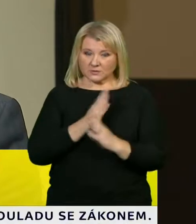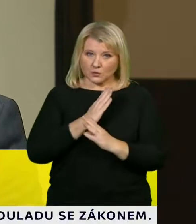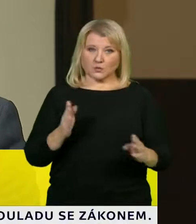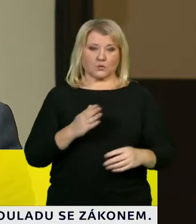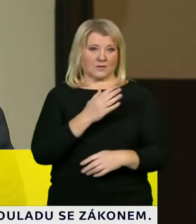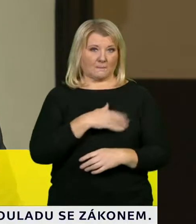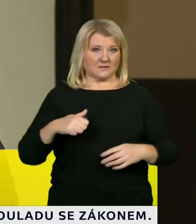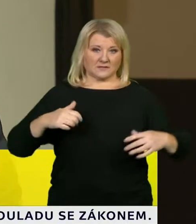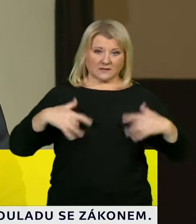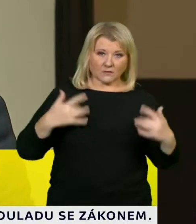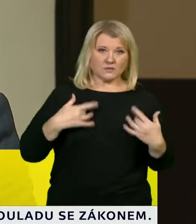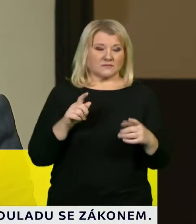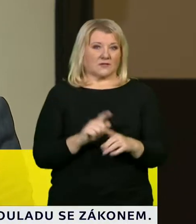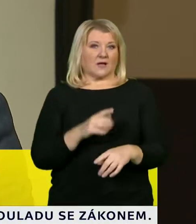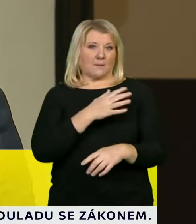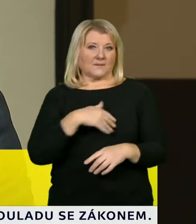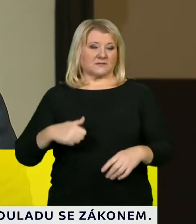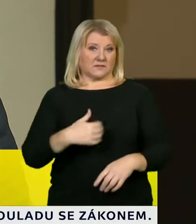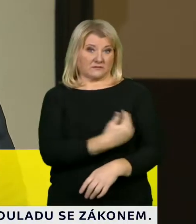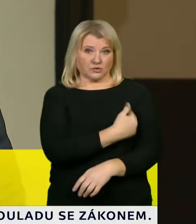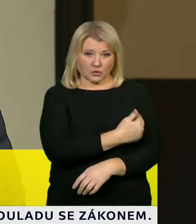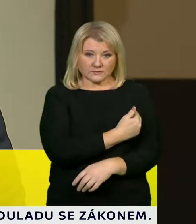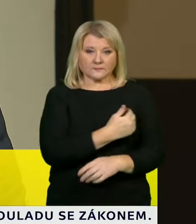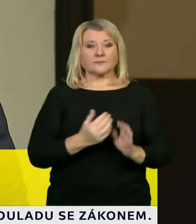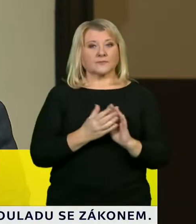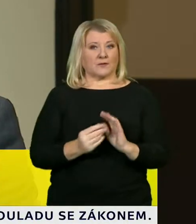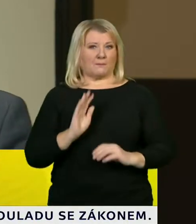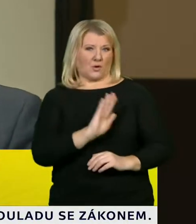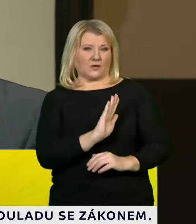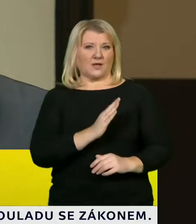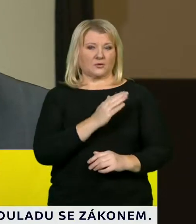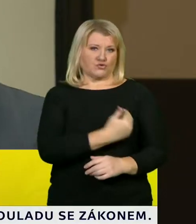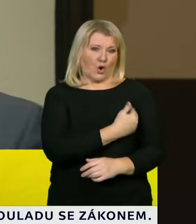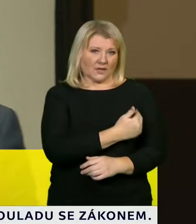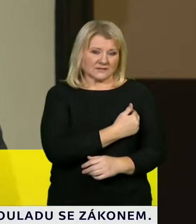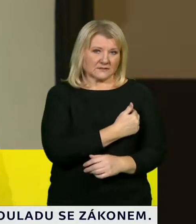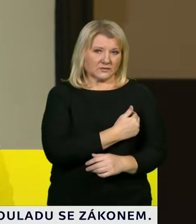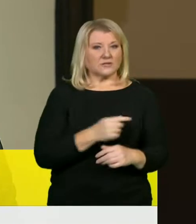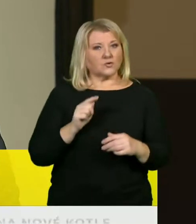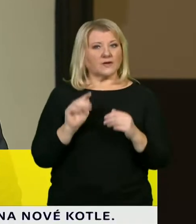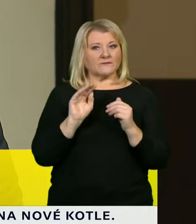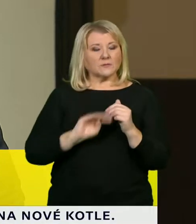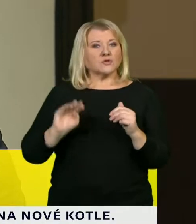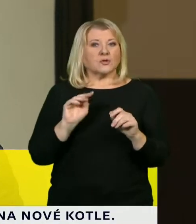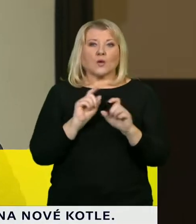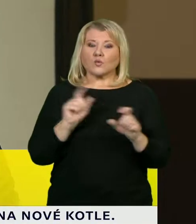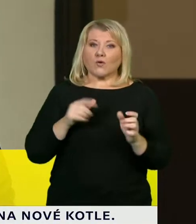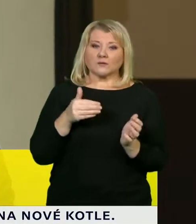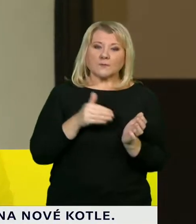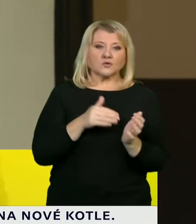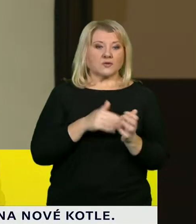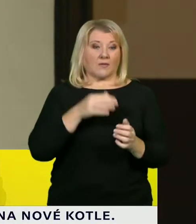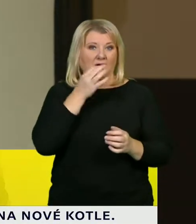a ministerstva školství. A z pohledu školství je to specifické v tom, že je potřeba, aby při těch